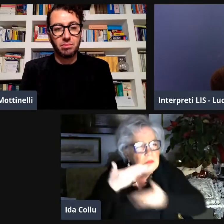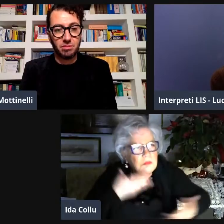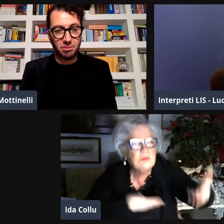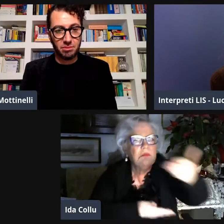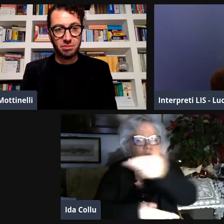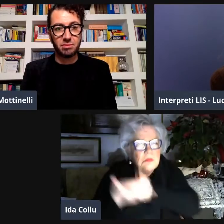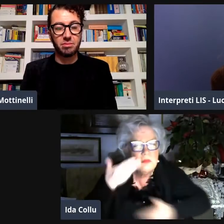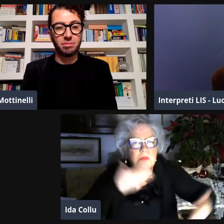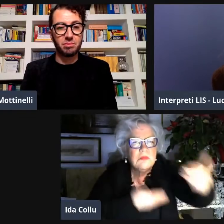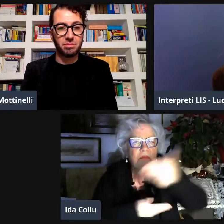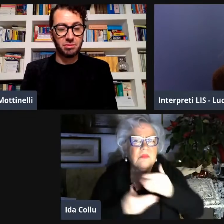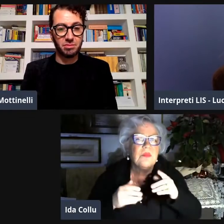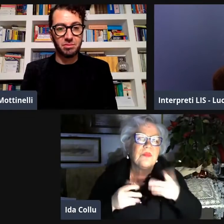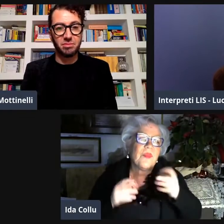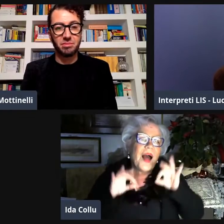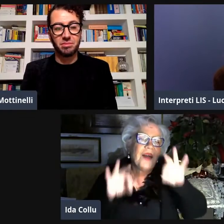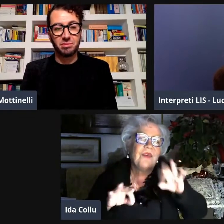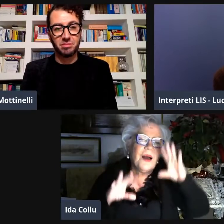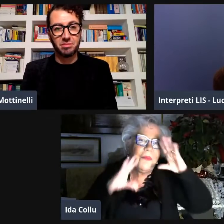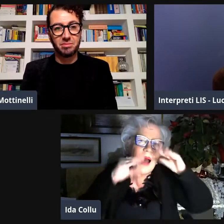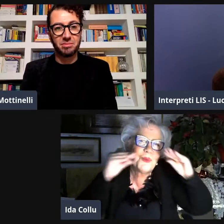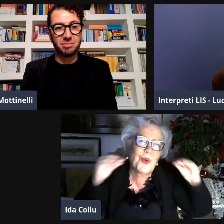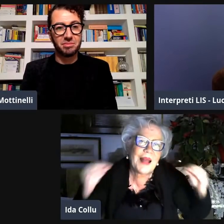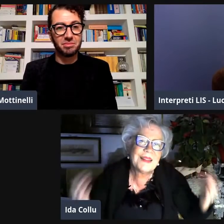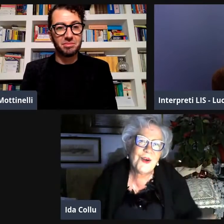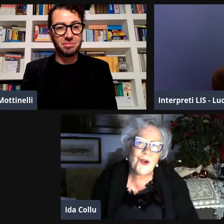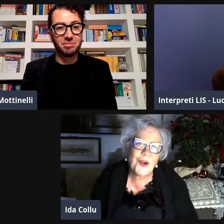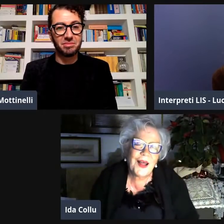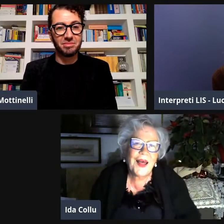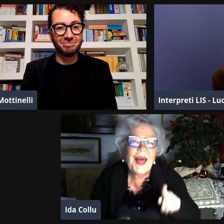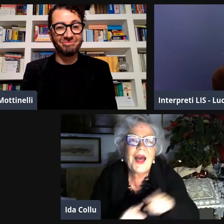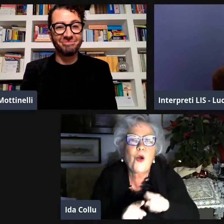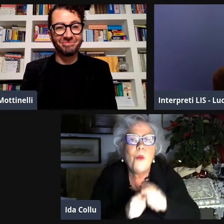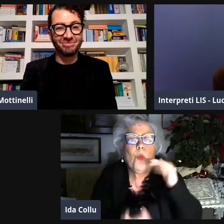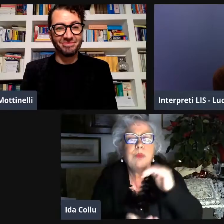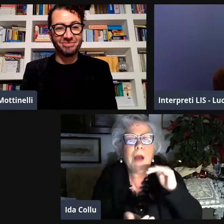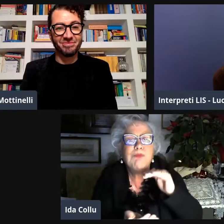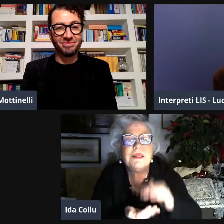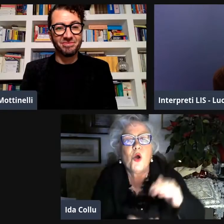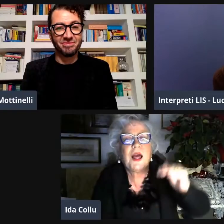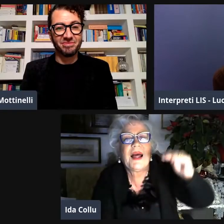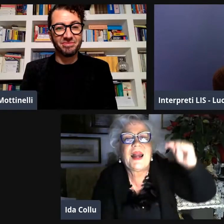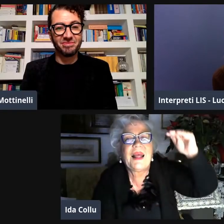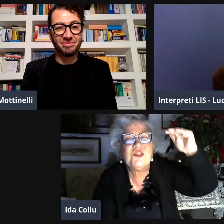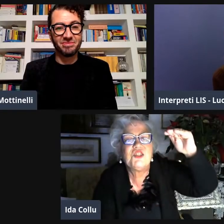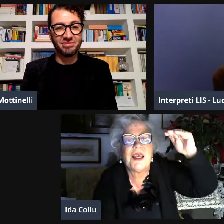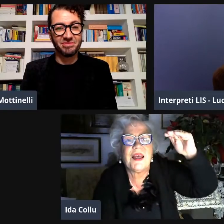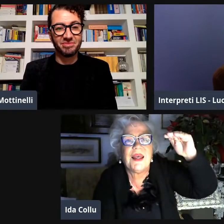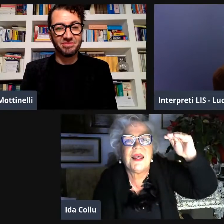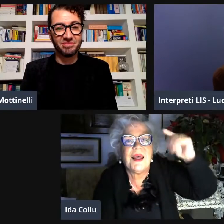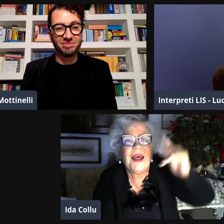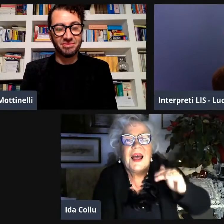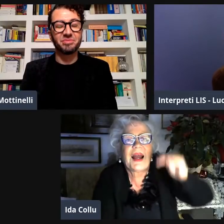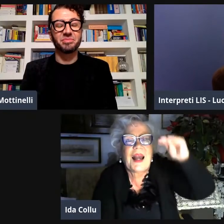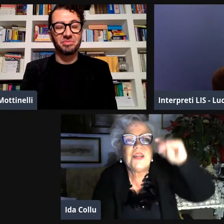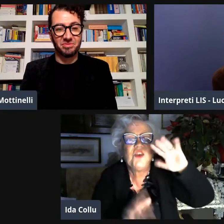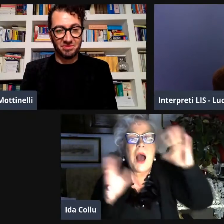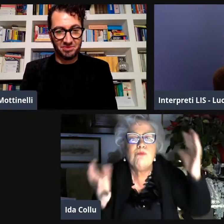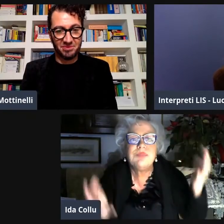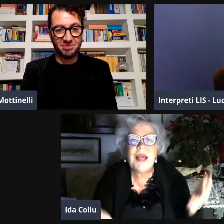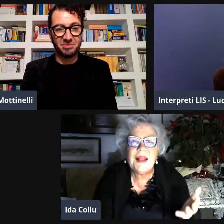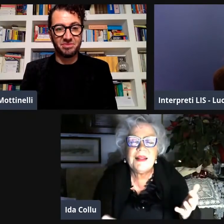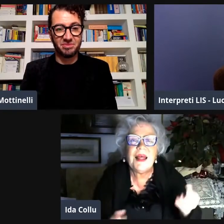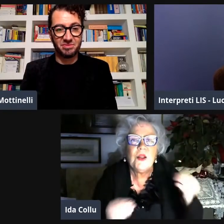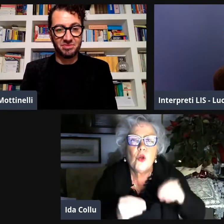sezione centrale c'è stata collaborazione c'è stato scambio e alla fine si è arrivati alla maturazione come un bambino che pian pianino cresce